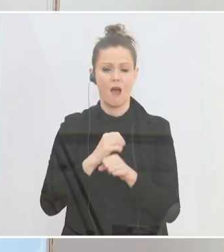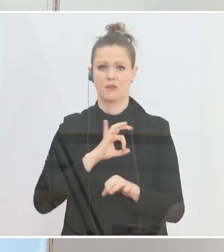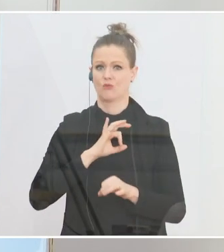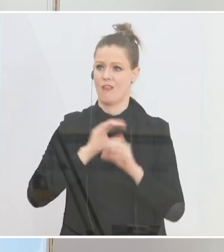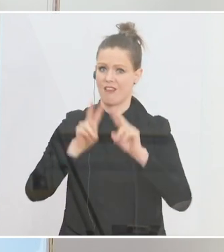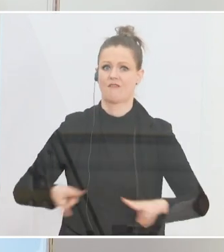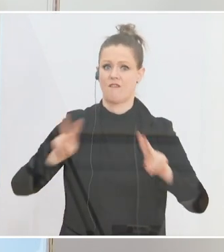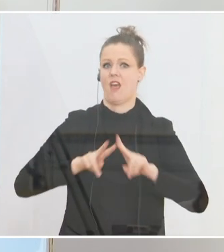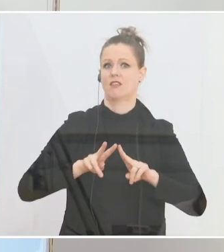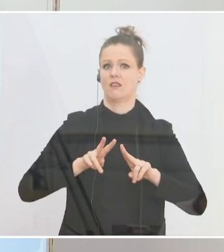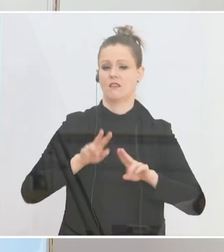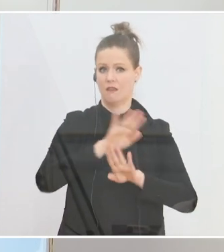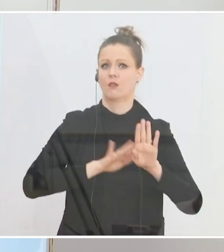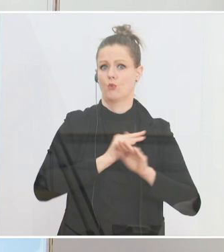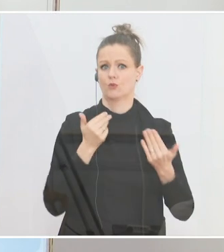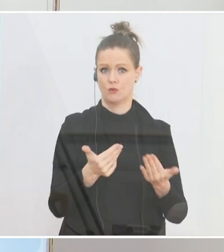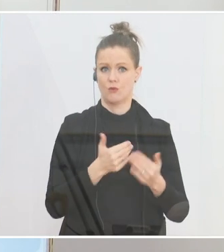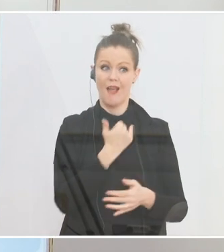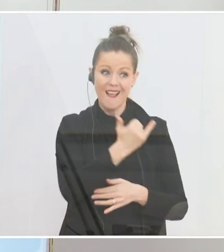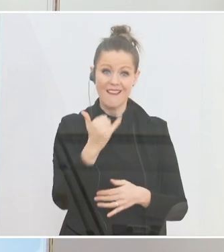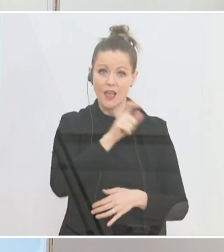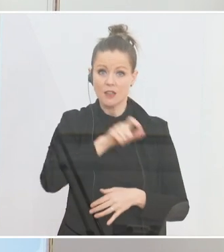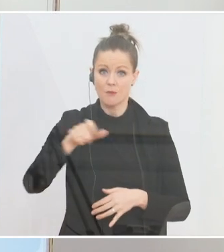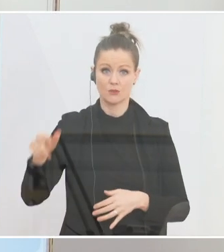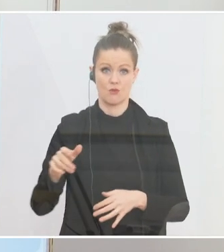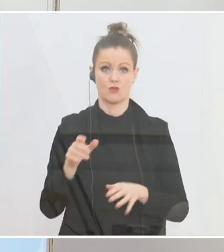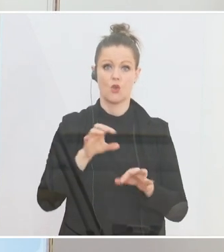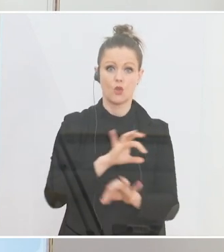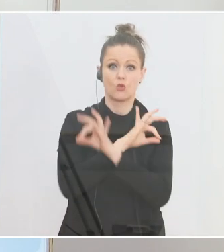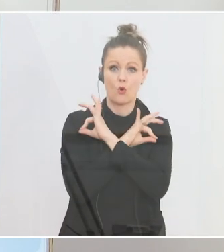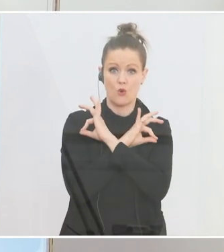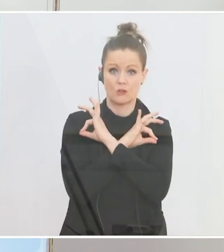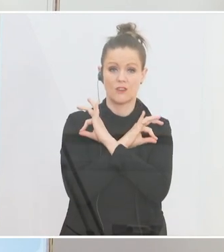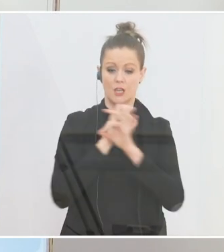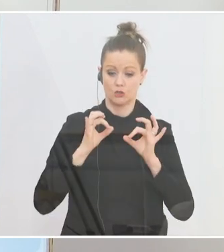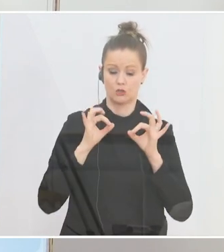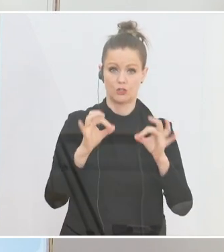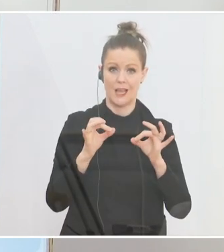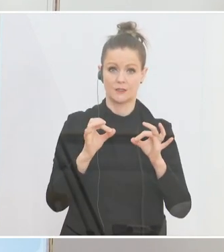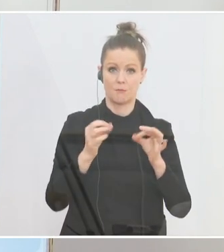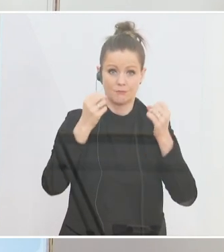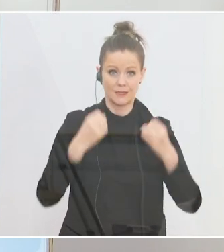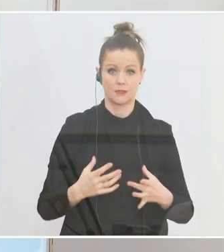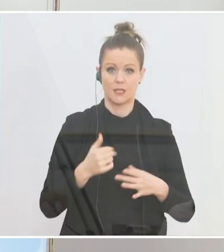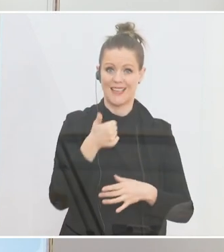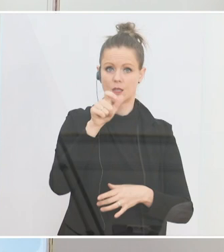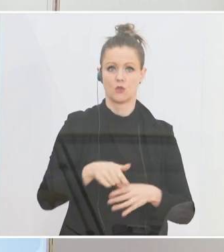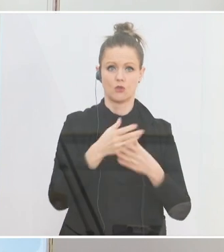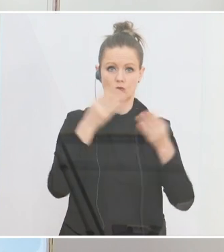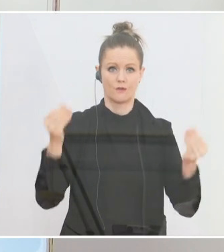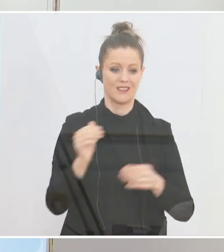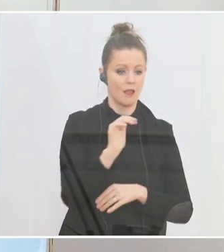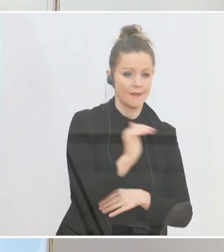Verwandte. Und jeder und jede einzelne Tote auf unseren Straßen ist eine und einer zu viel. Ein Kind,